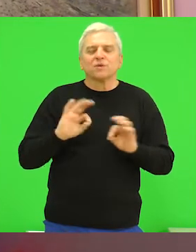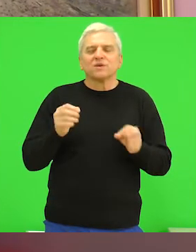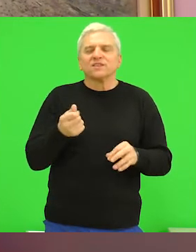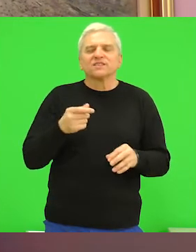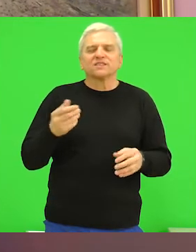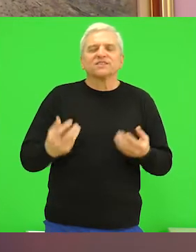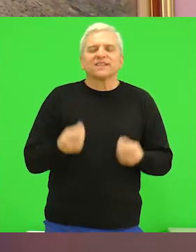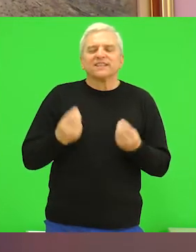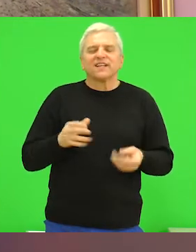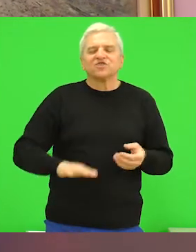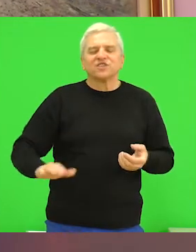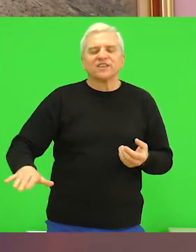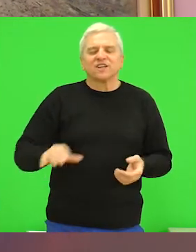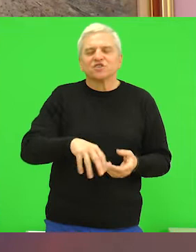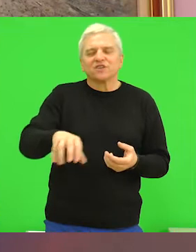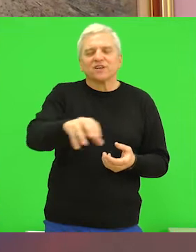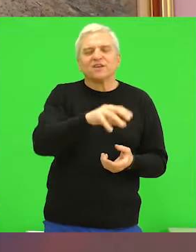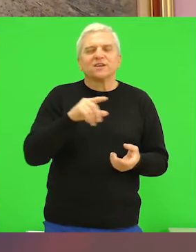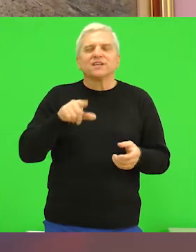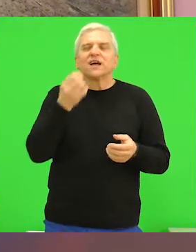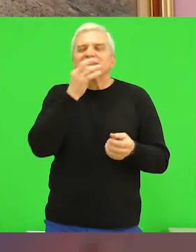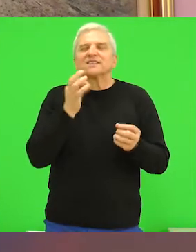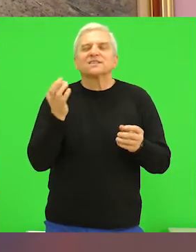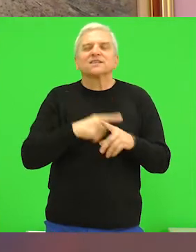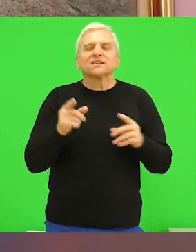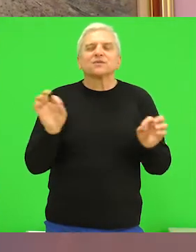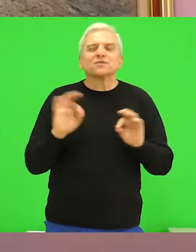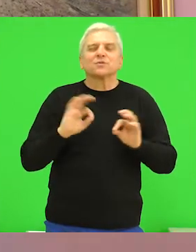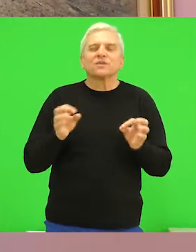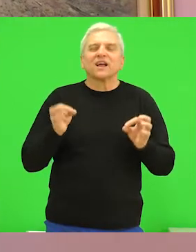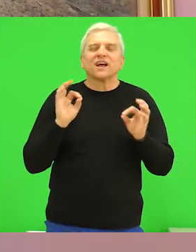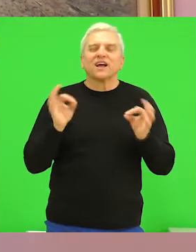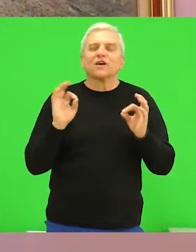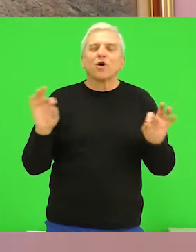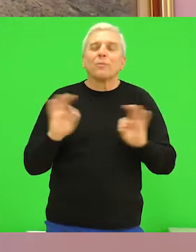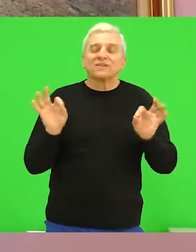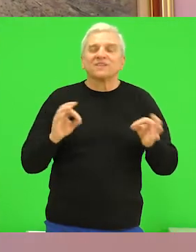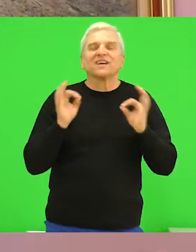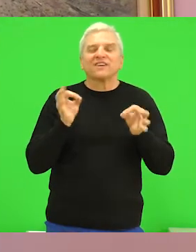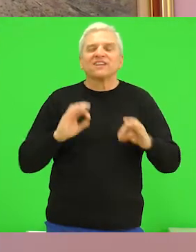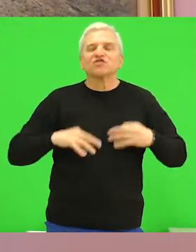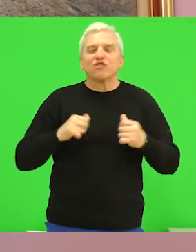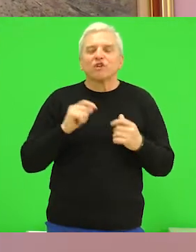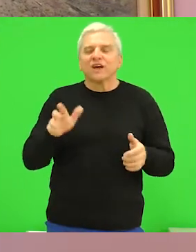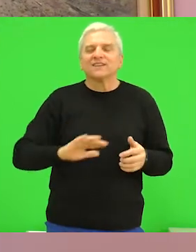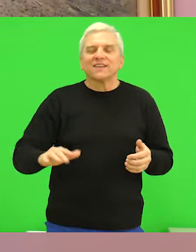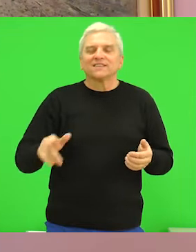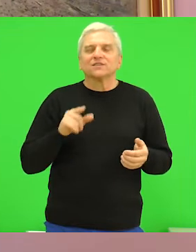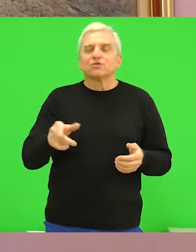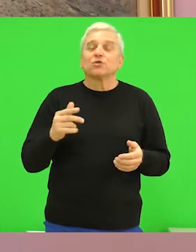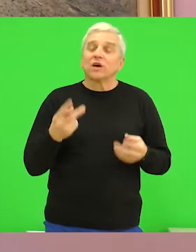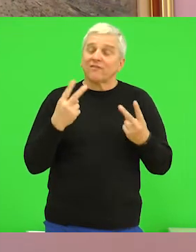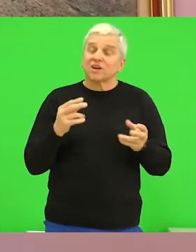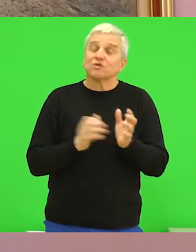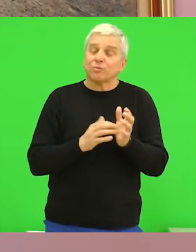igrališta, za dečje igrališta, pre svega da bi obezbedila kvalitet života, bolji kvalitet života naše deca. Znači, ta igrališta su